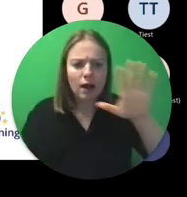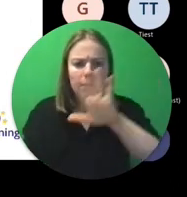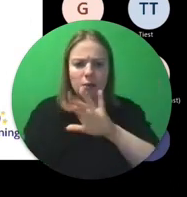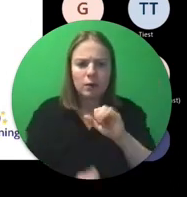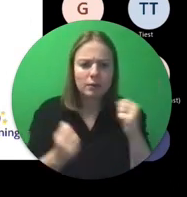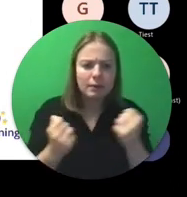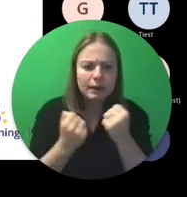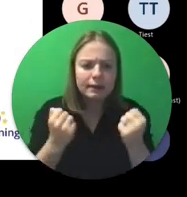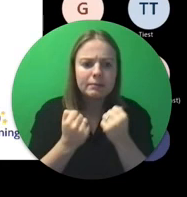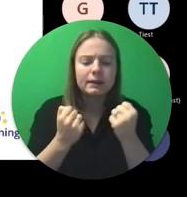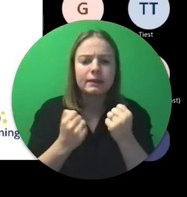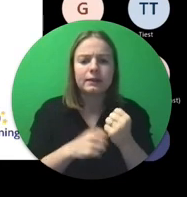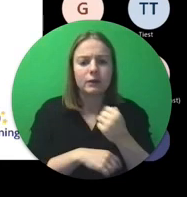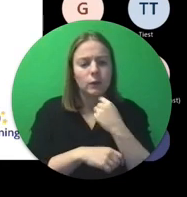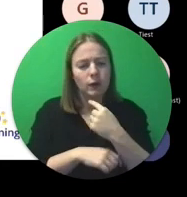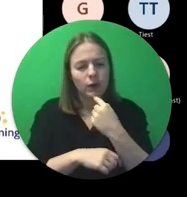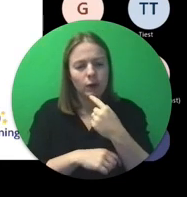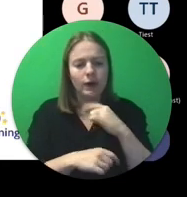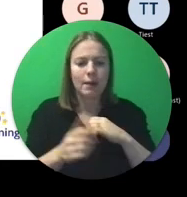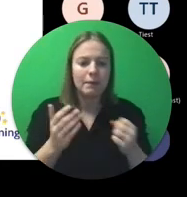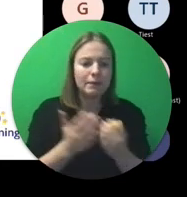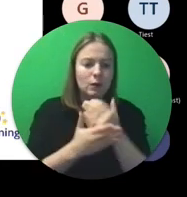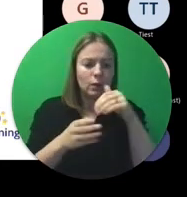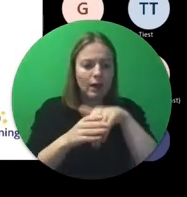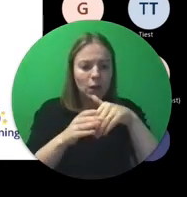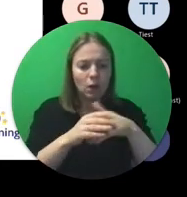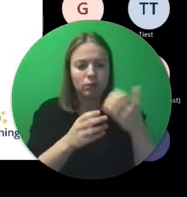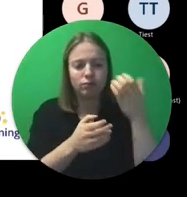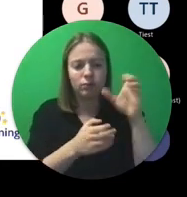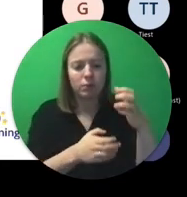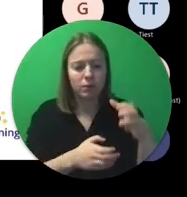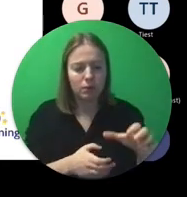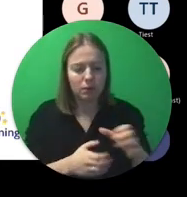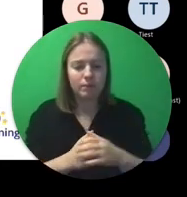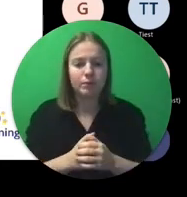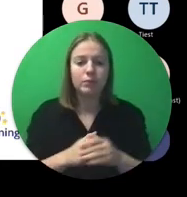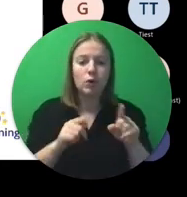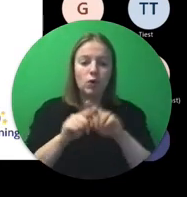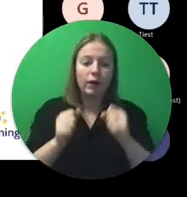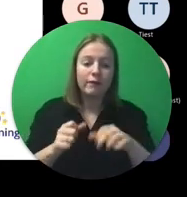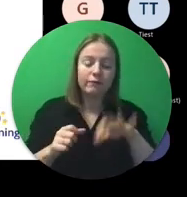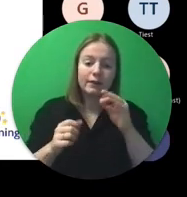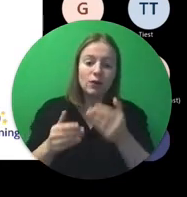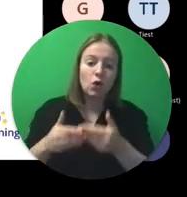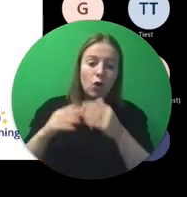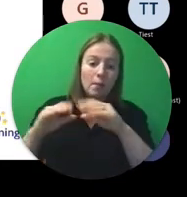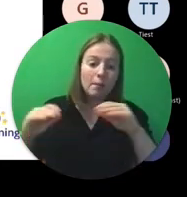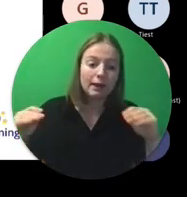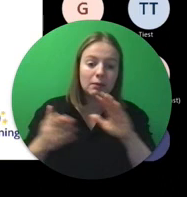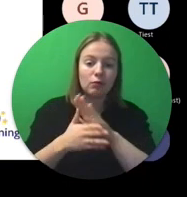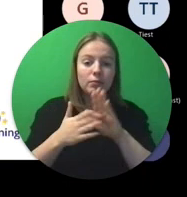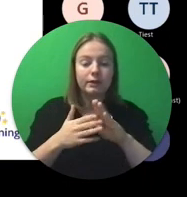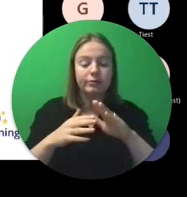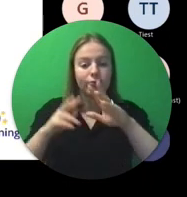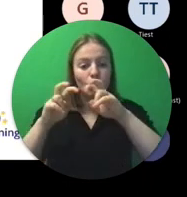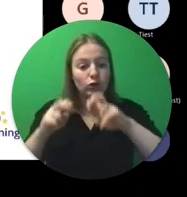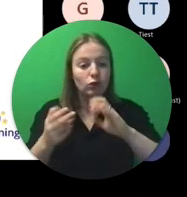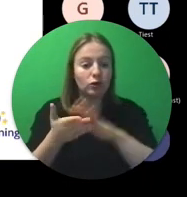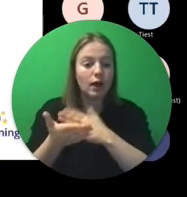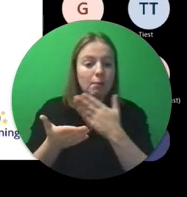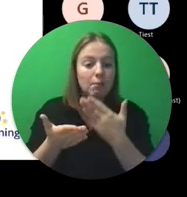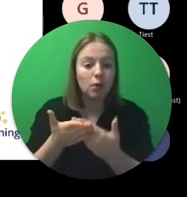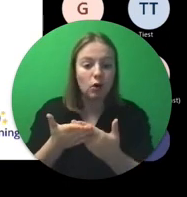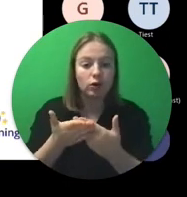Er wordt elke week nieuwe content op voorzien. Je kan er hulpmiddelen vinden, zoals onderzoeksrapporten,